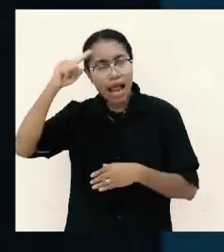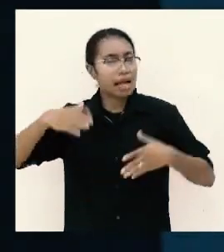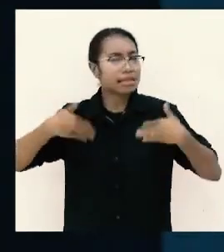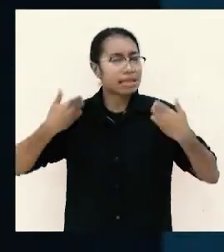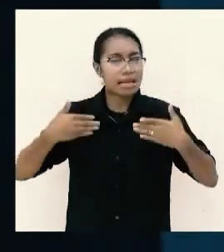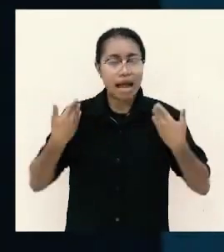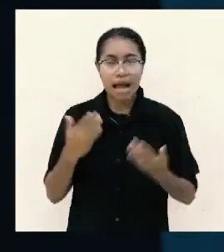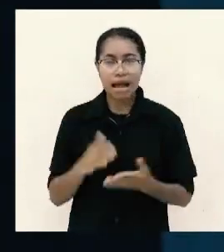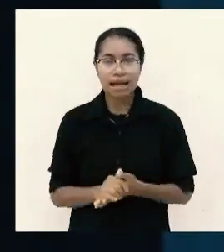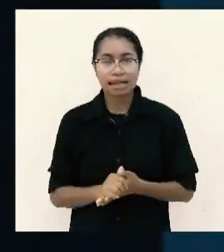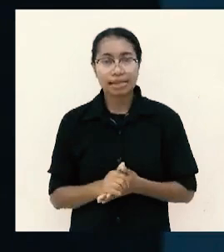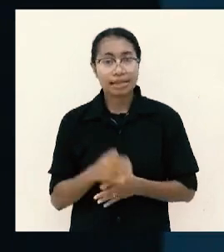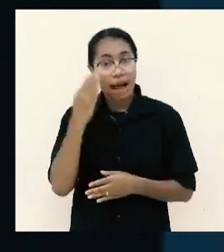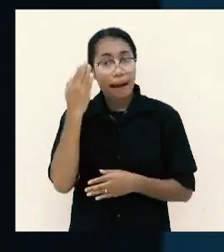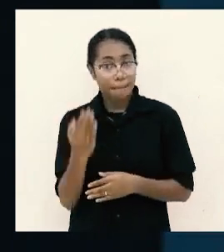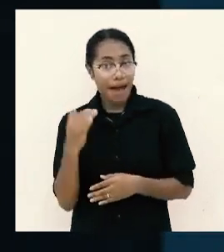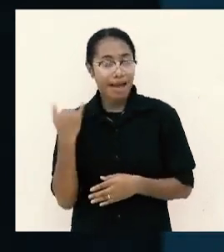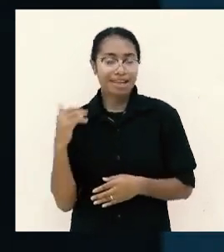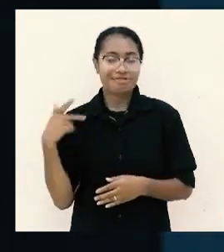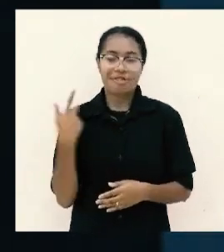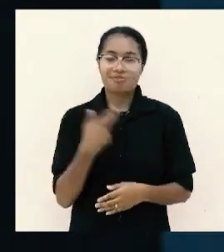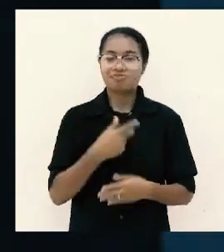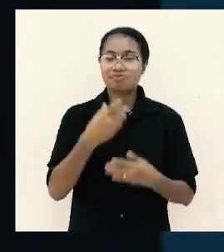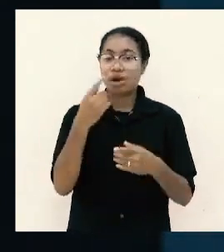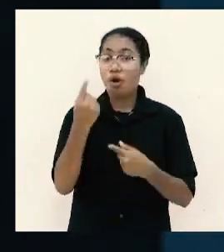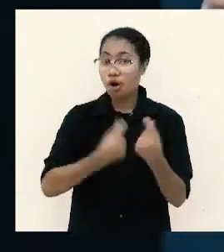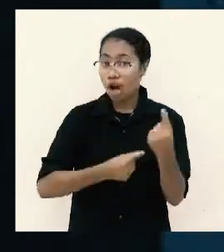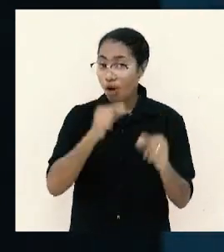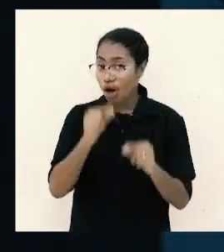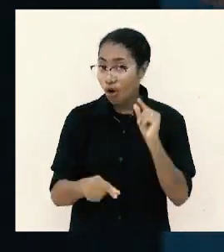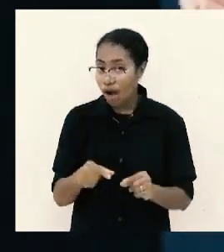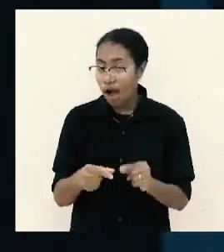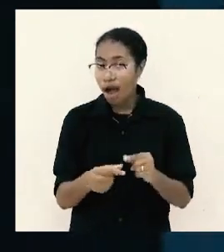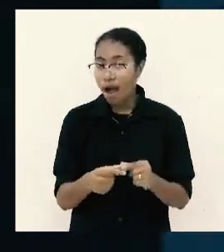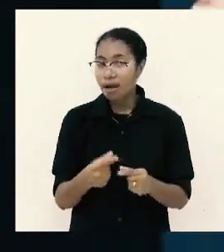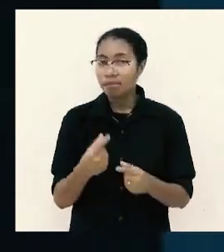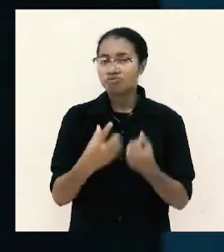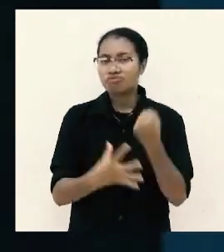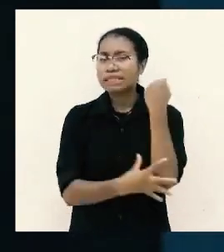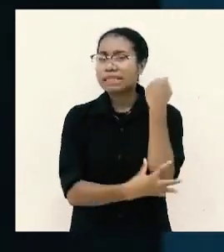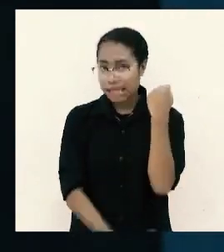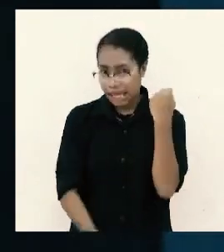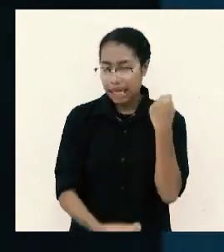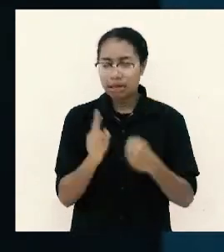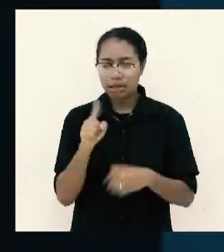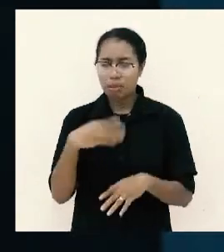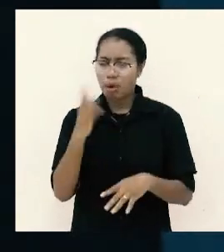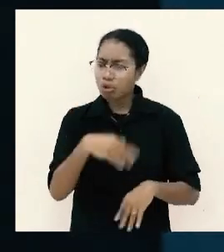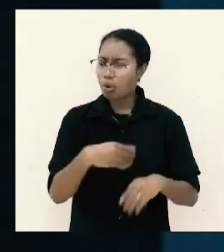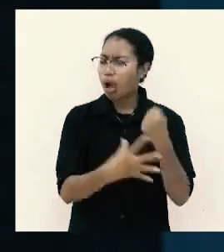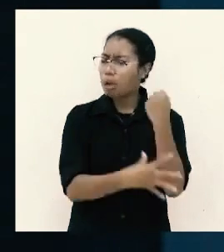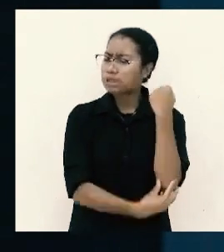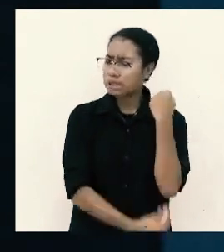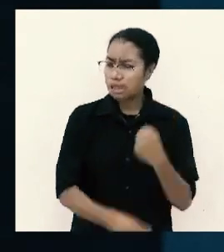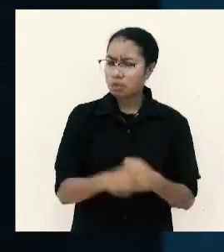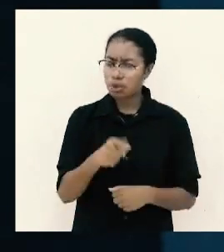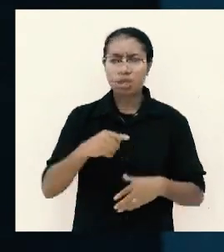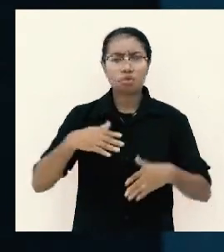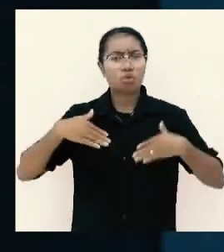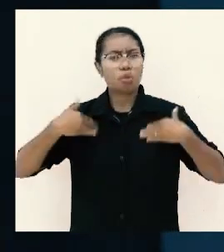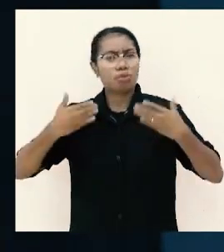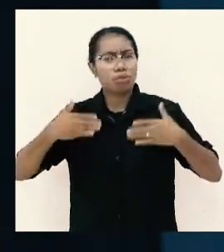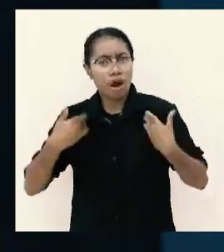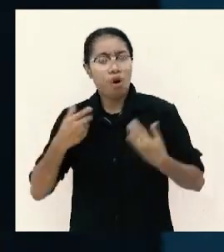berikan kepada orang miskin apa yang kita berikan pada orang susah sengsara Tuhan menganggap itu memberi